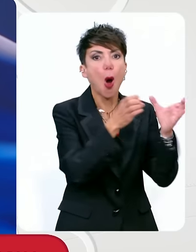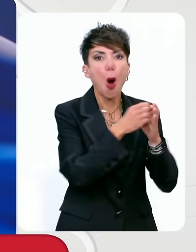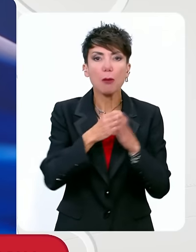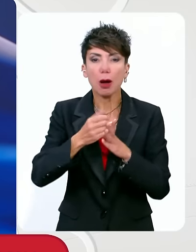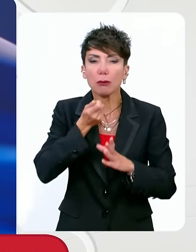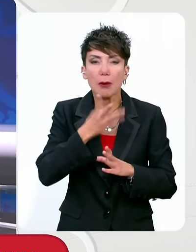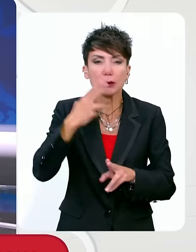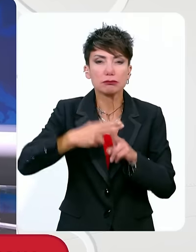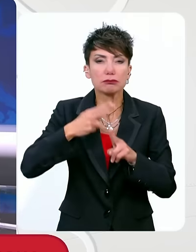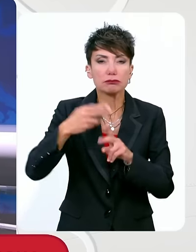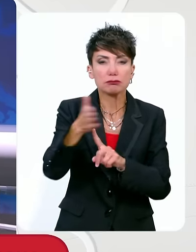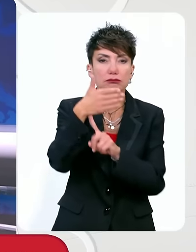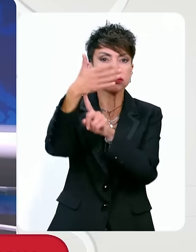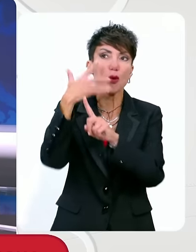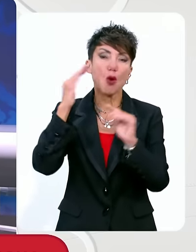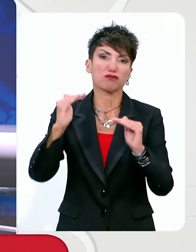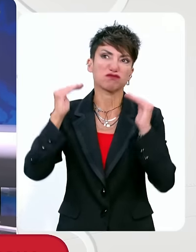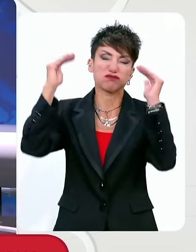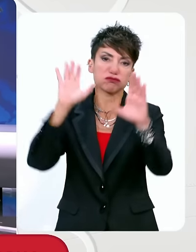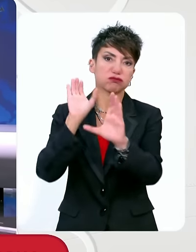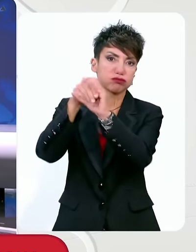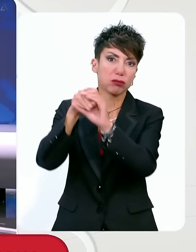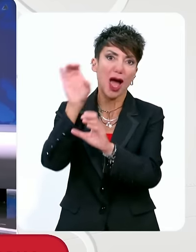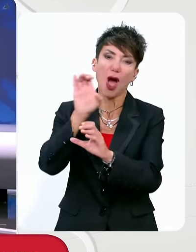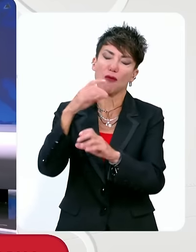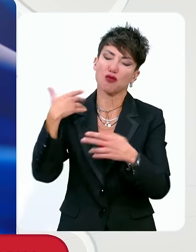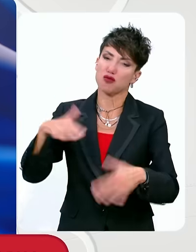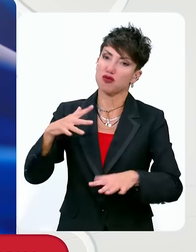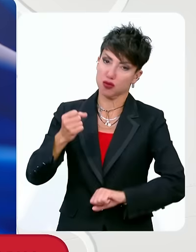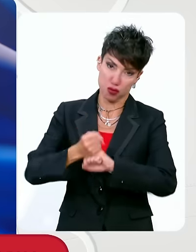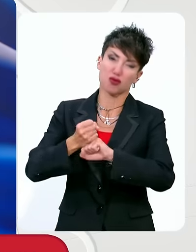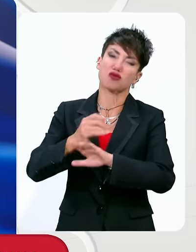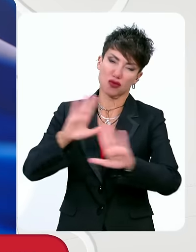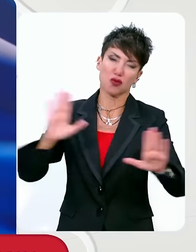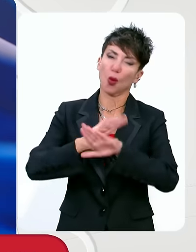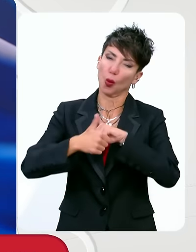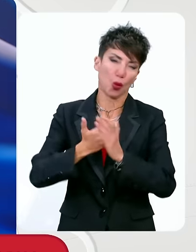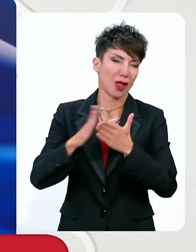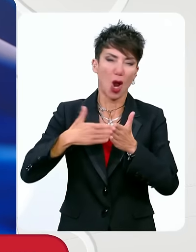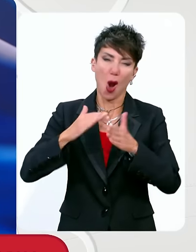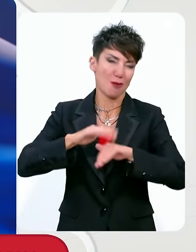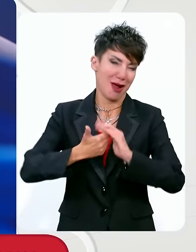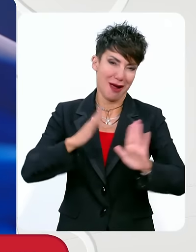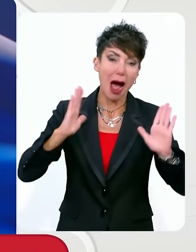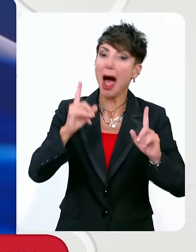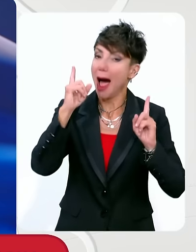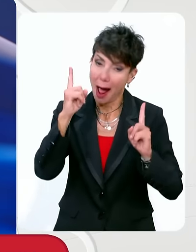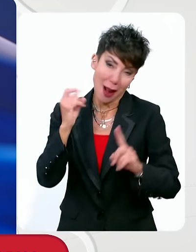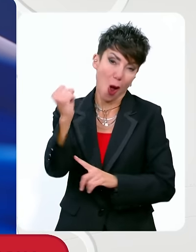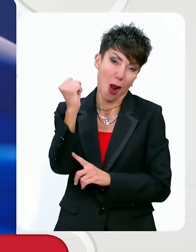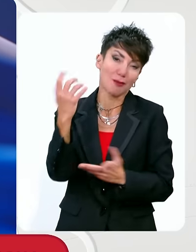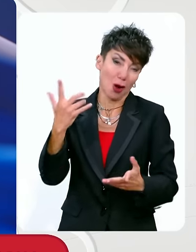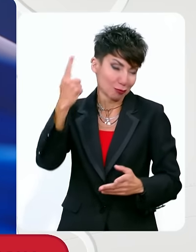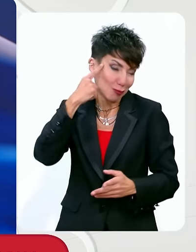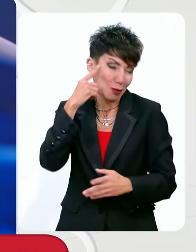διοργάνωση ευρωπαϊκού επίπεδου, θα την υποστήριζα για να είμαστε ξεκάθαροι. Νομίζω έπαιξε καλά